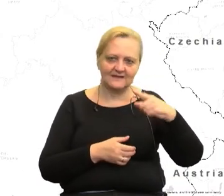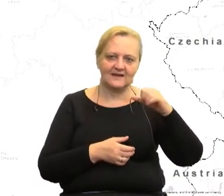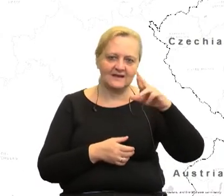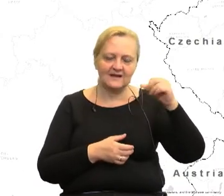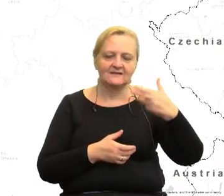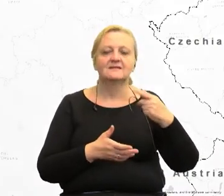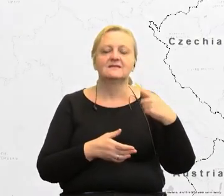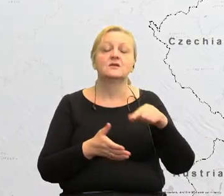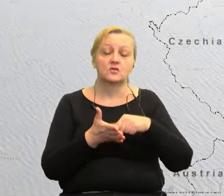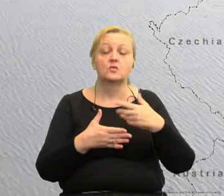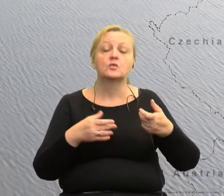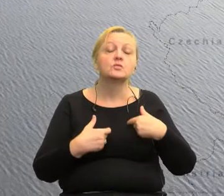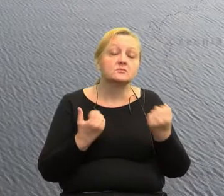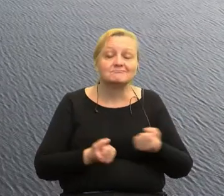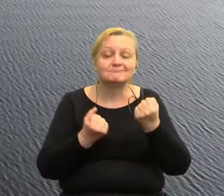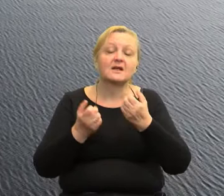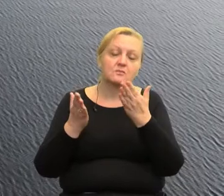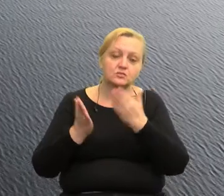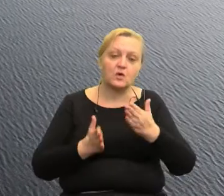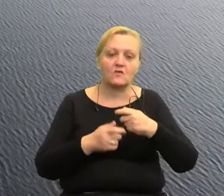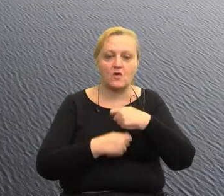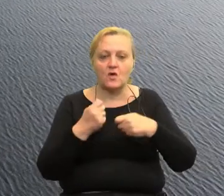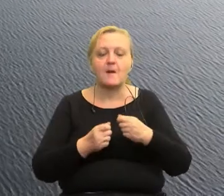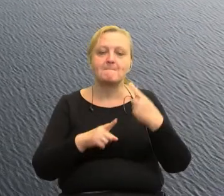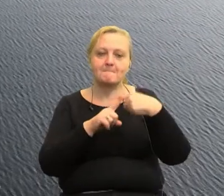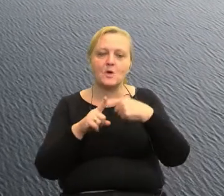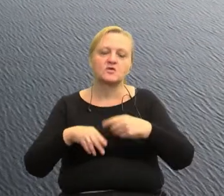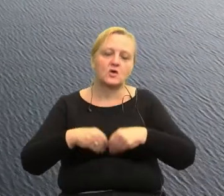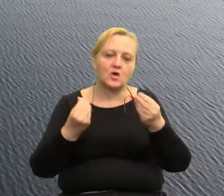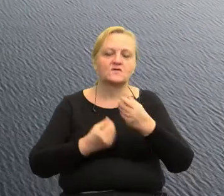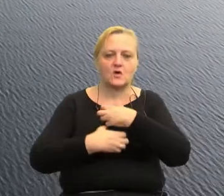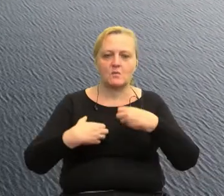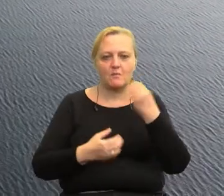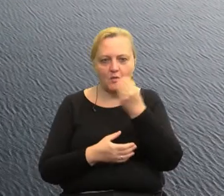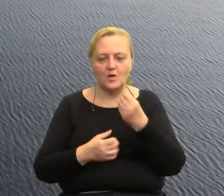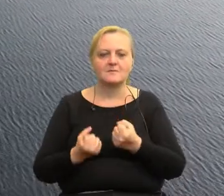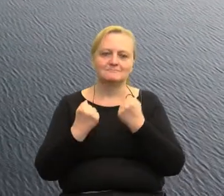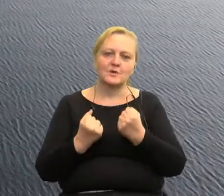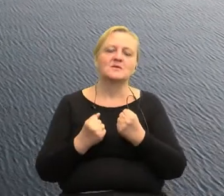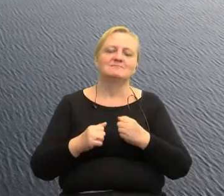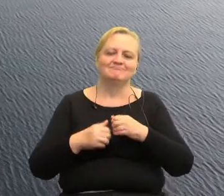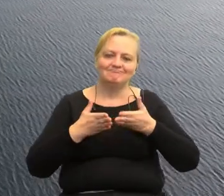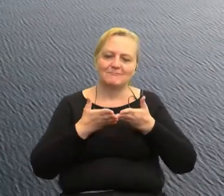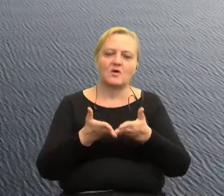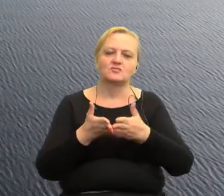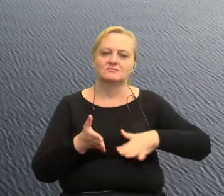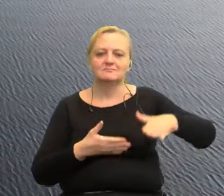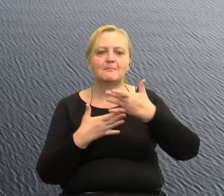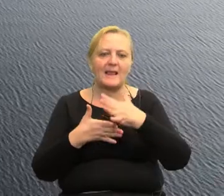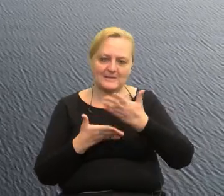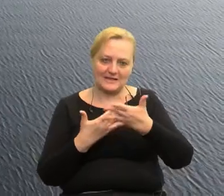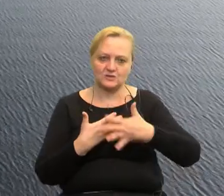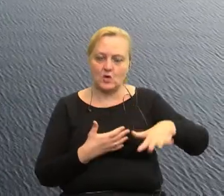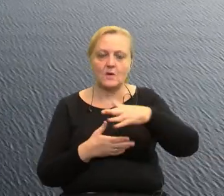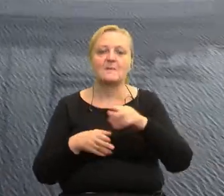przygotować zestaw rozwiązań, które pozytywnie wpłyną na rozwój gospodarki morskiej i wzmocnią rolę żeglugi morskiej bliskiego zasięgu